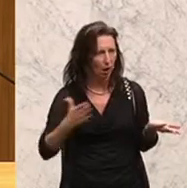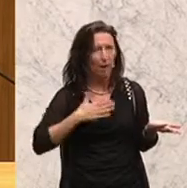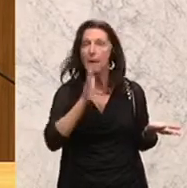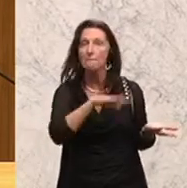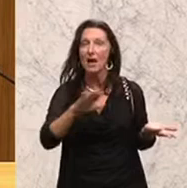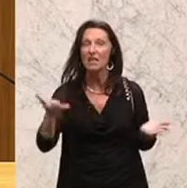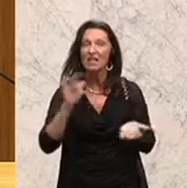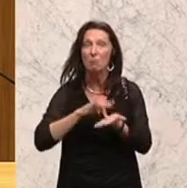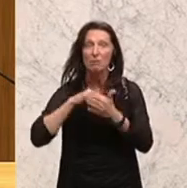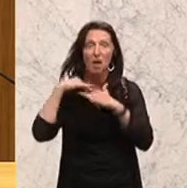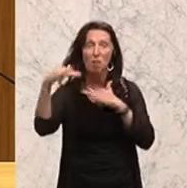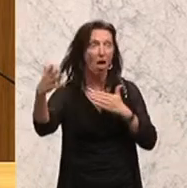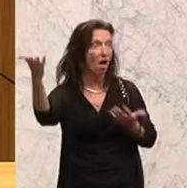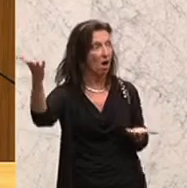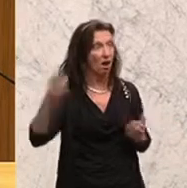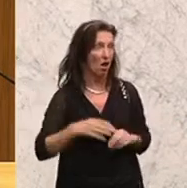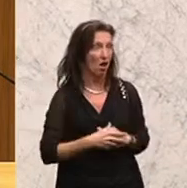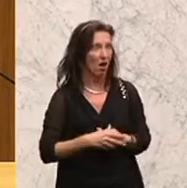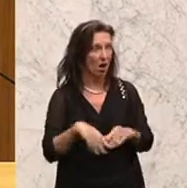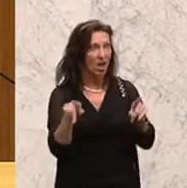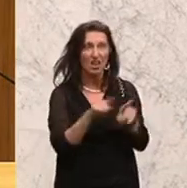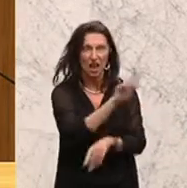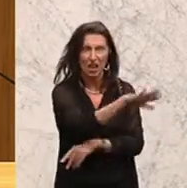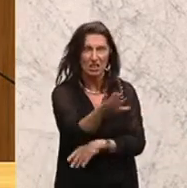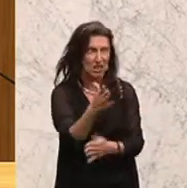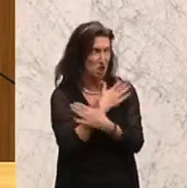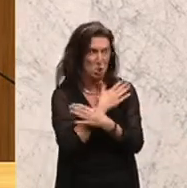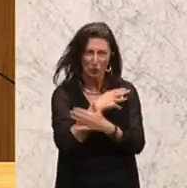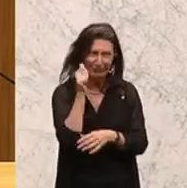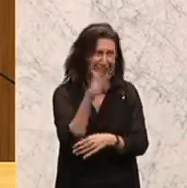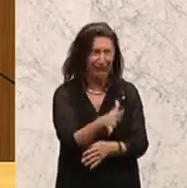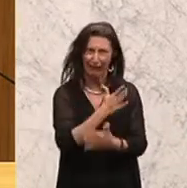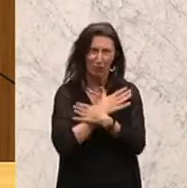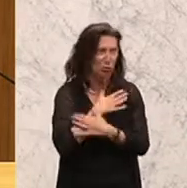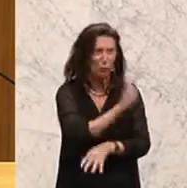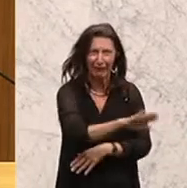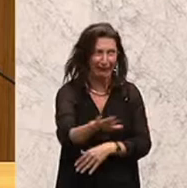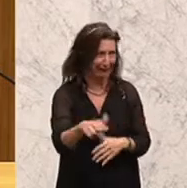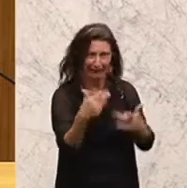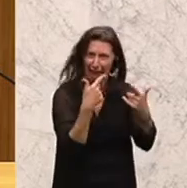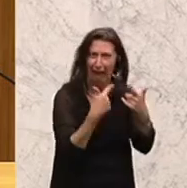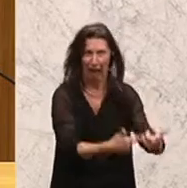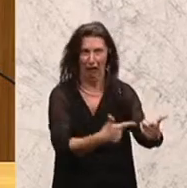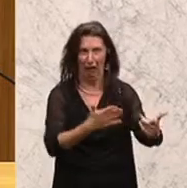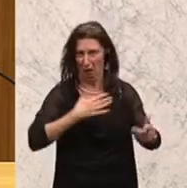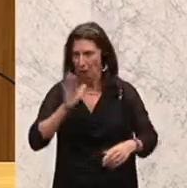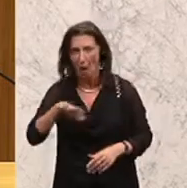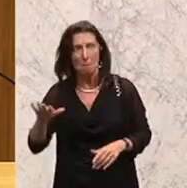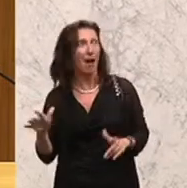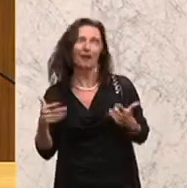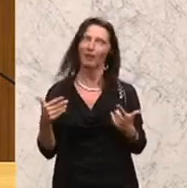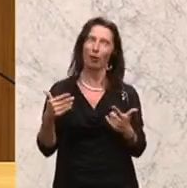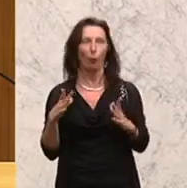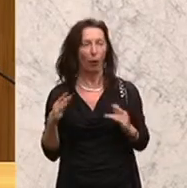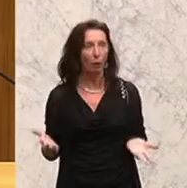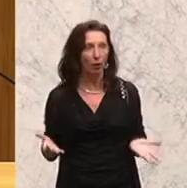am Mittelmeer gelegen. So wie die toten Kinder, die dort jeden Tag liegen. Und da können wir doch nicht auf diese toten Kinder schauen und sagen,